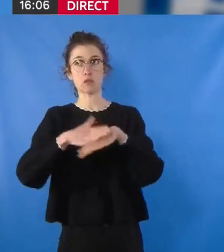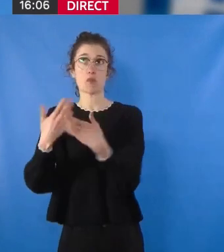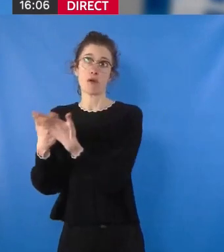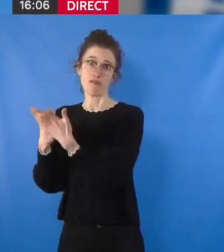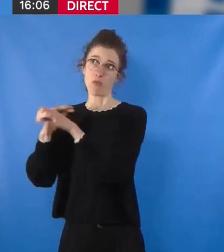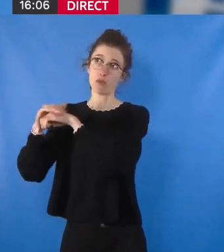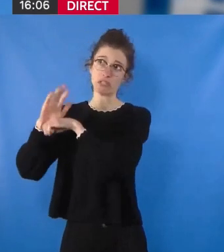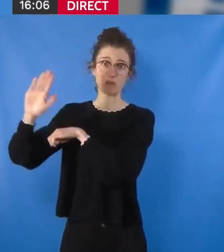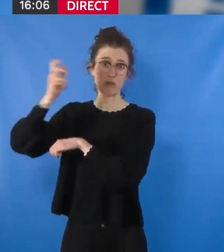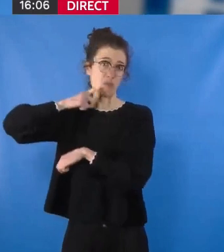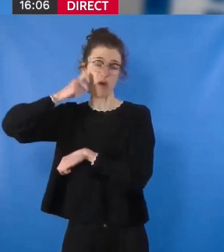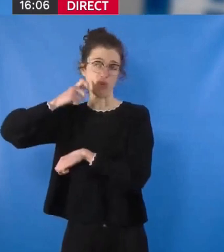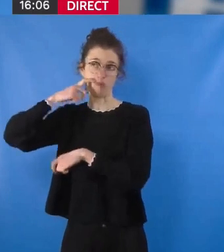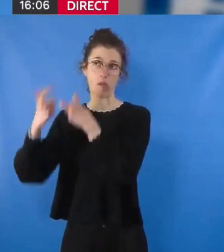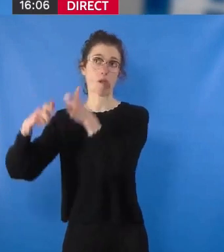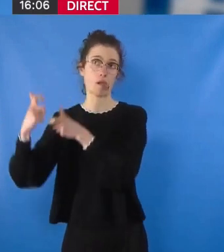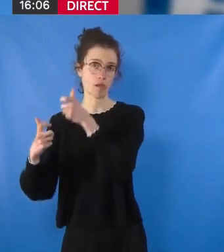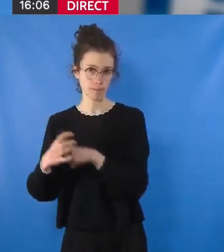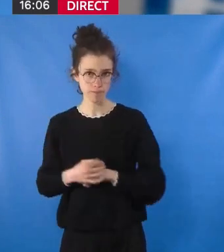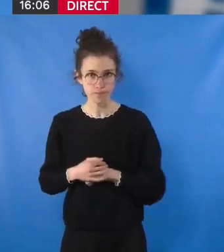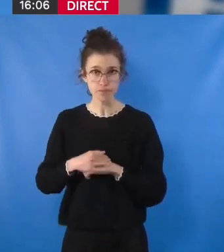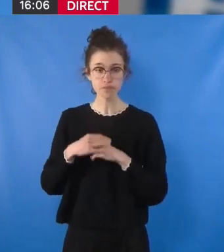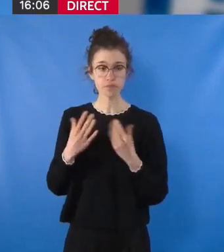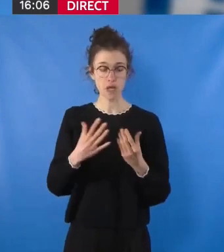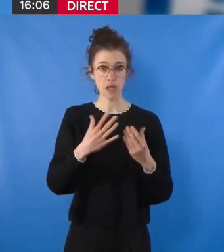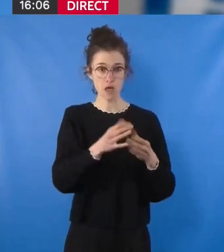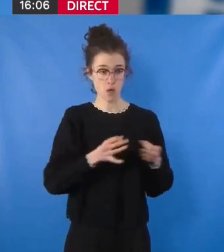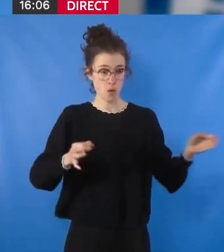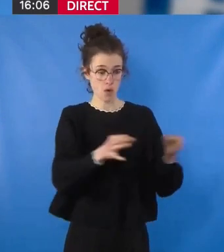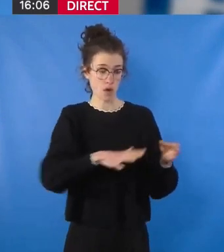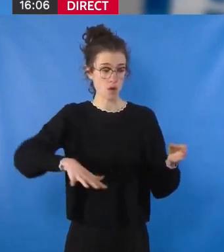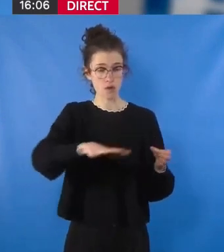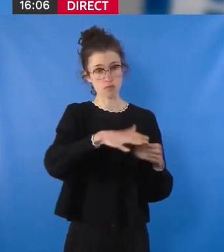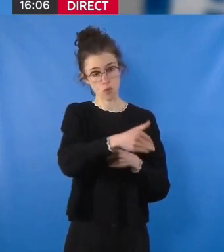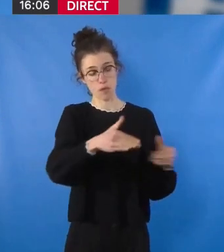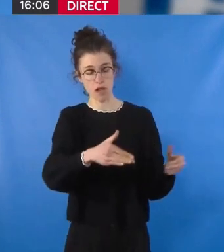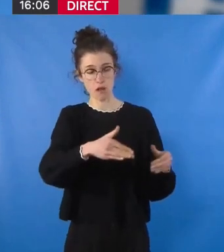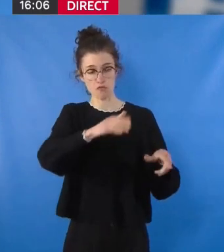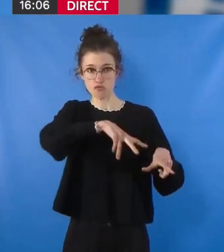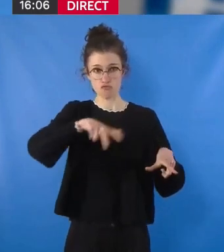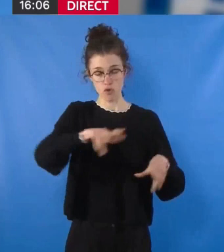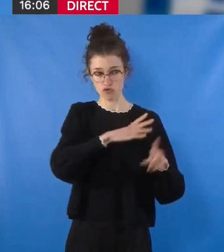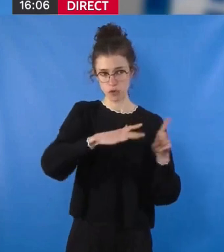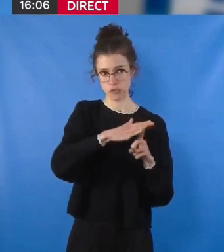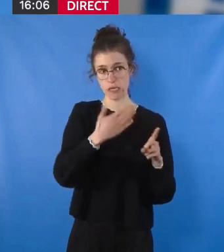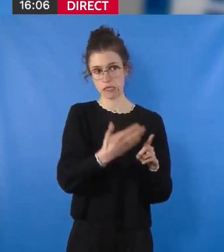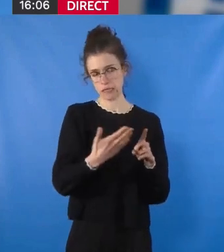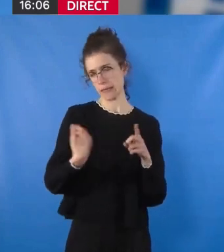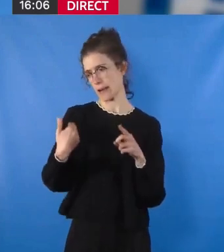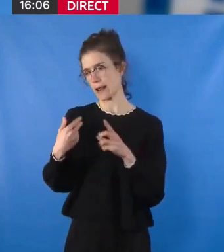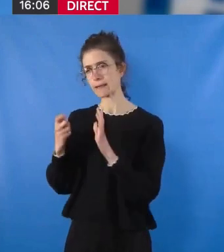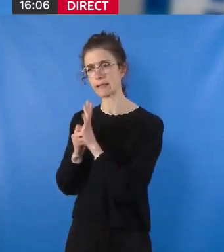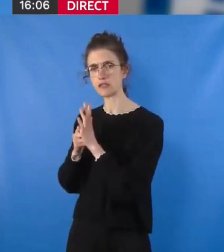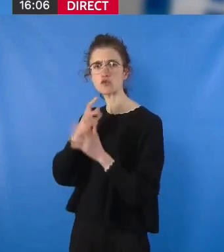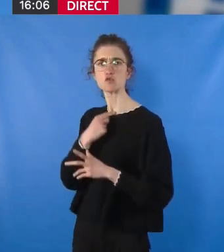En dépit des revers subis par le secteur du logement social, notre majorité a adopté en juin dernier un